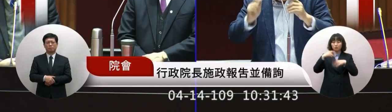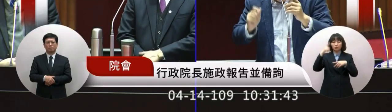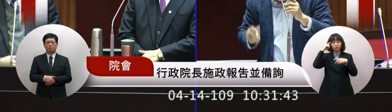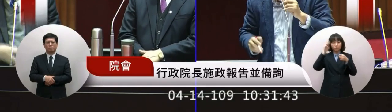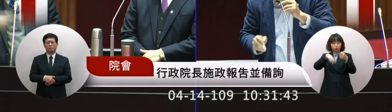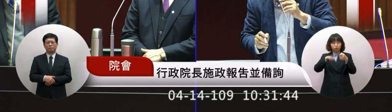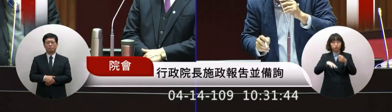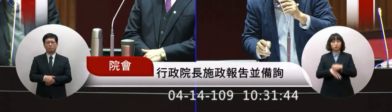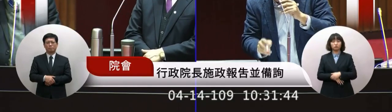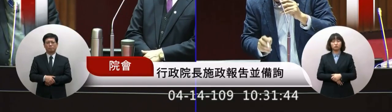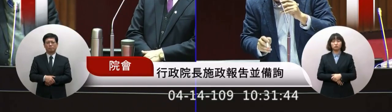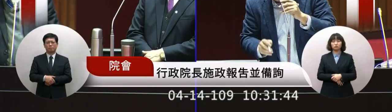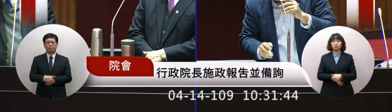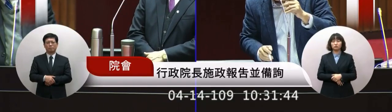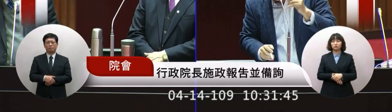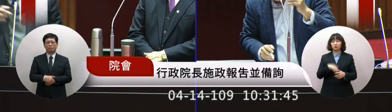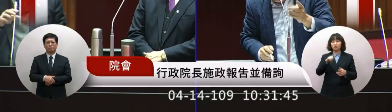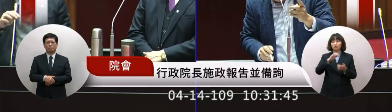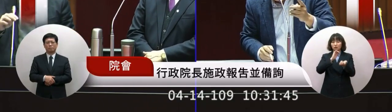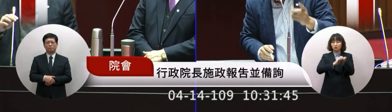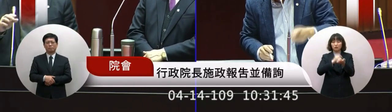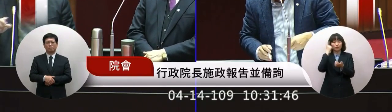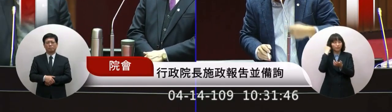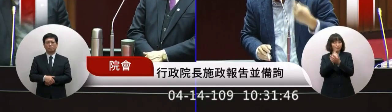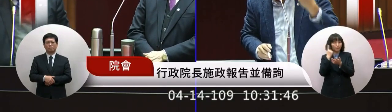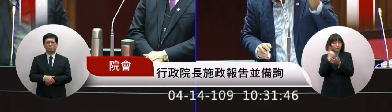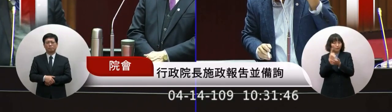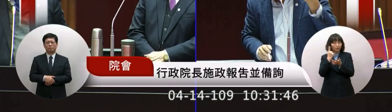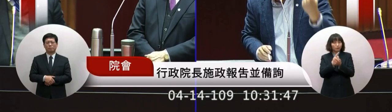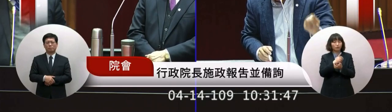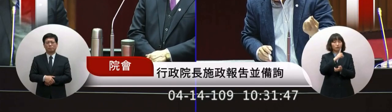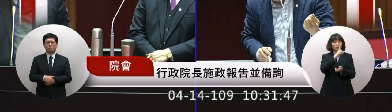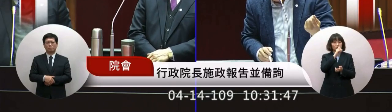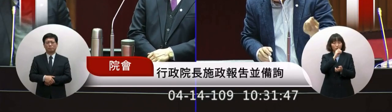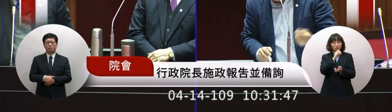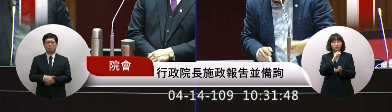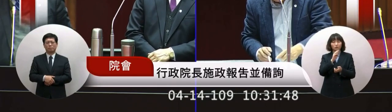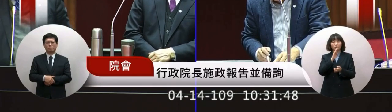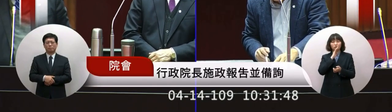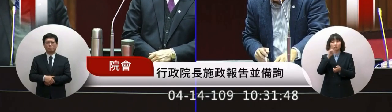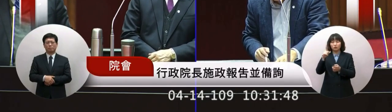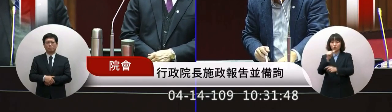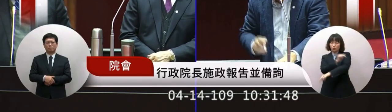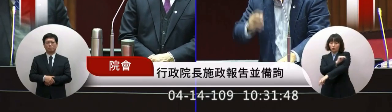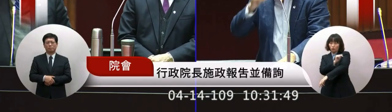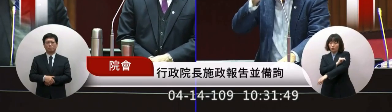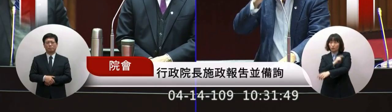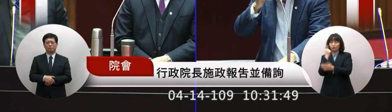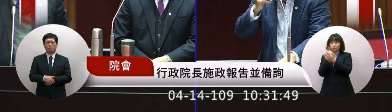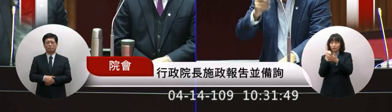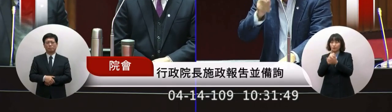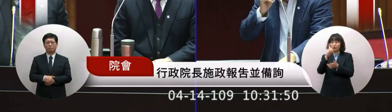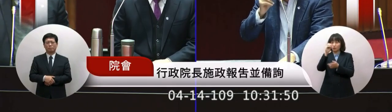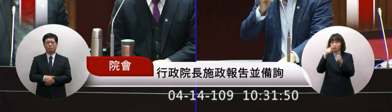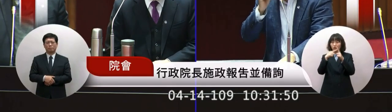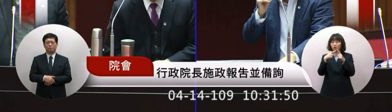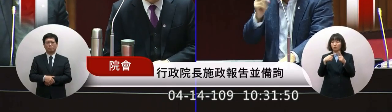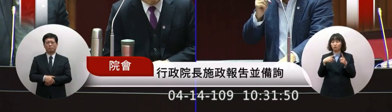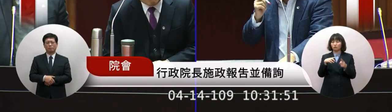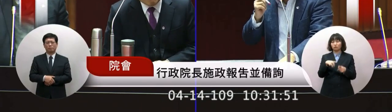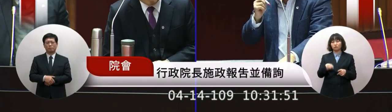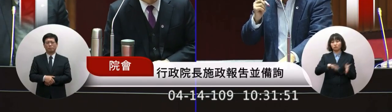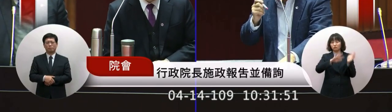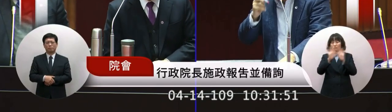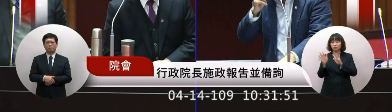嘛可是呢醫師每天一萬護理師每班一萬的大方向我要說的就是只有